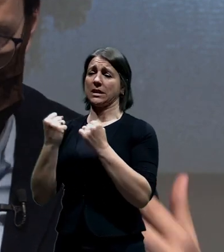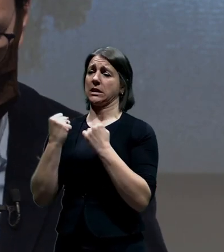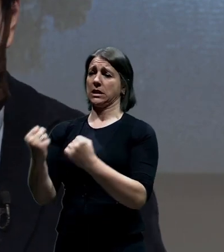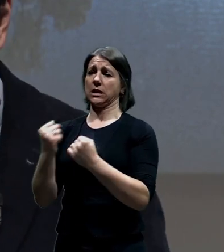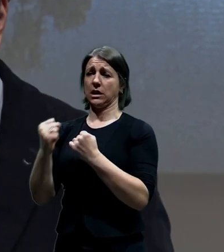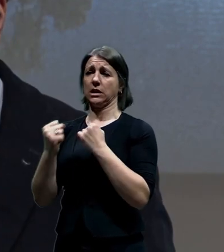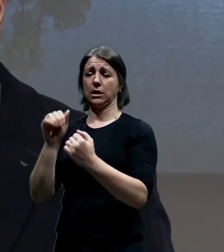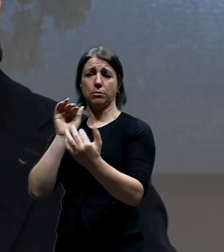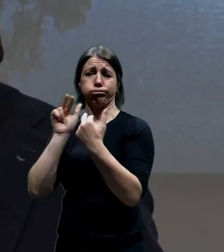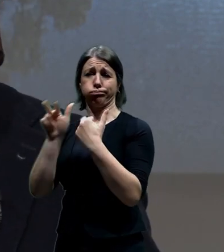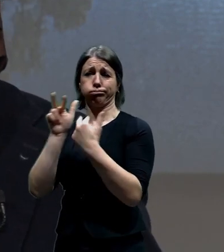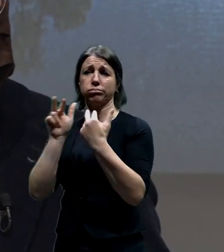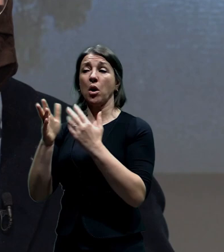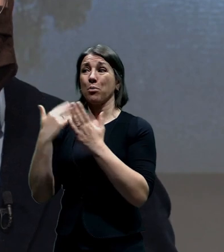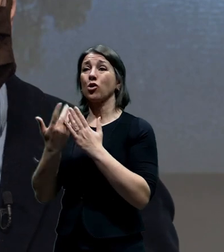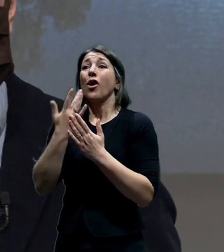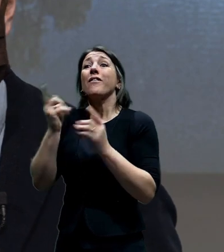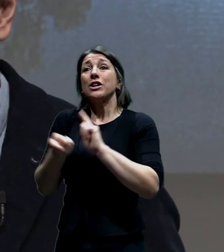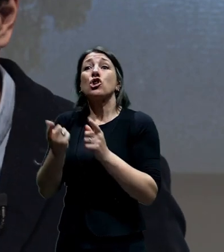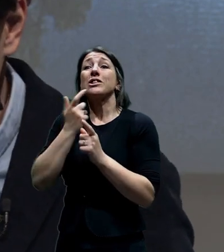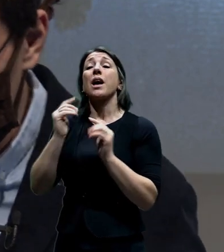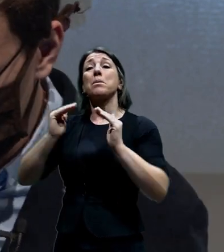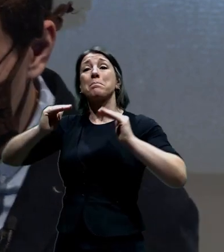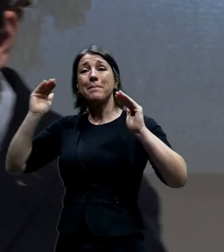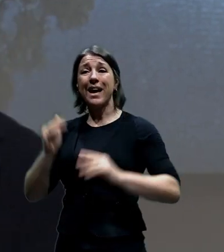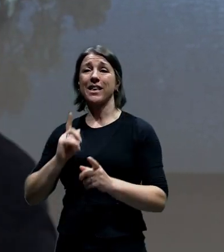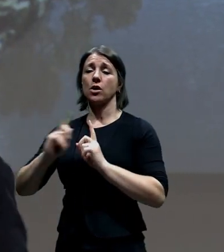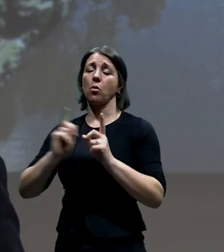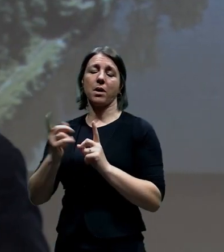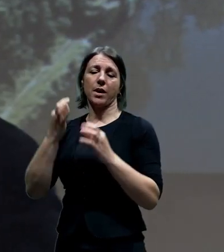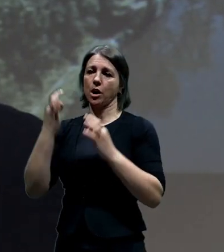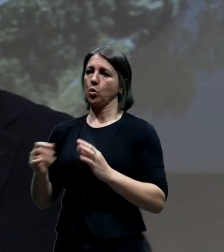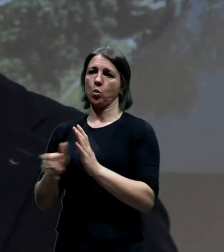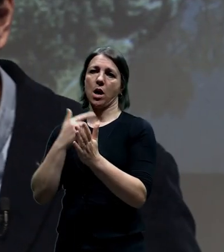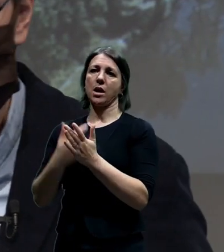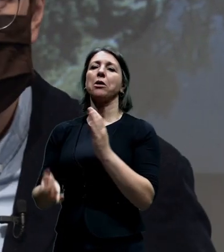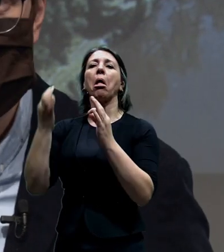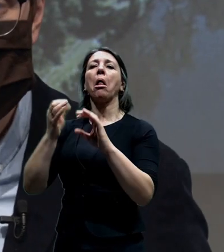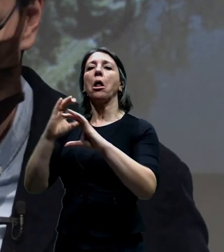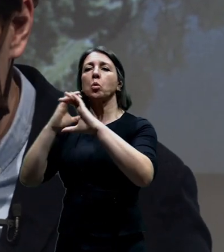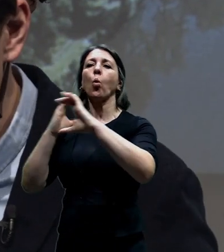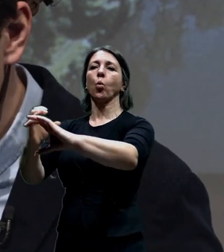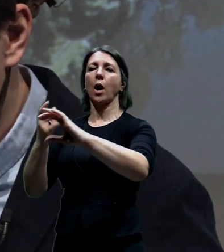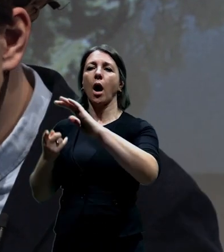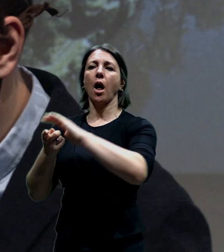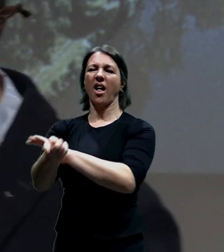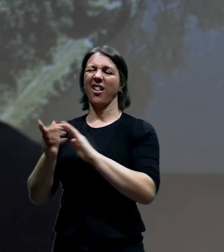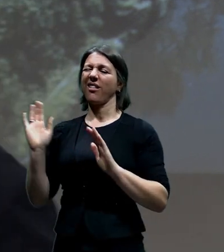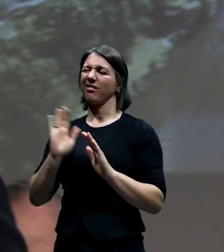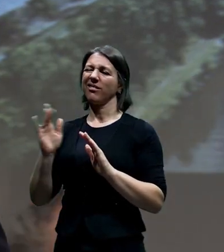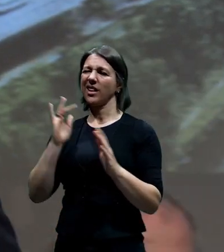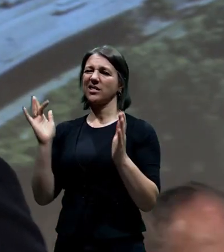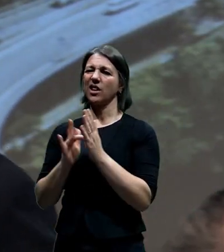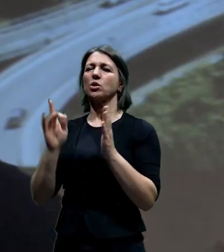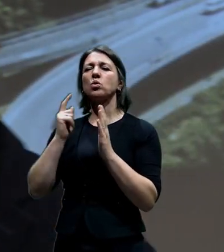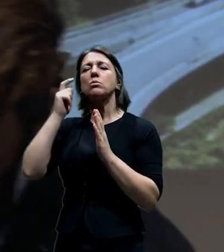právě viděli, že není úplně jednoduché to vyřešit jen tak nějakou tunelovou variantou. Je potřeba se nad tím hodně zamyslet a na to už se